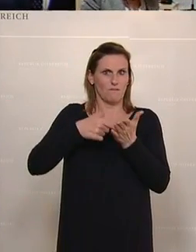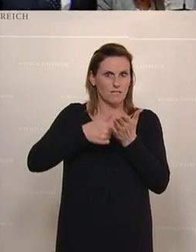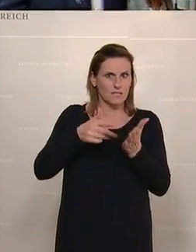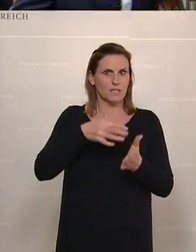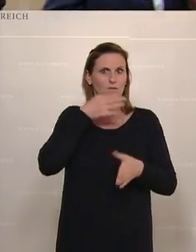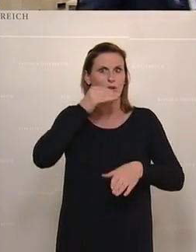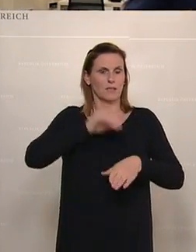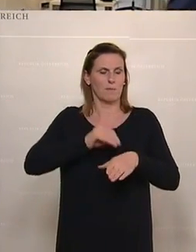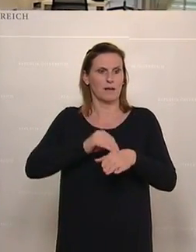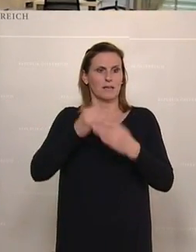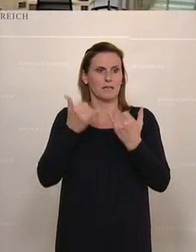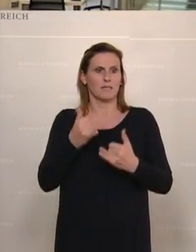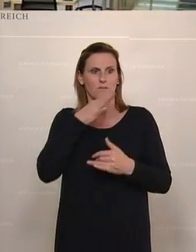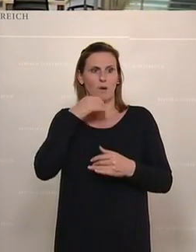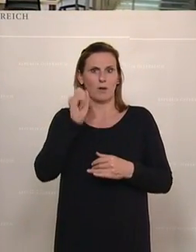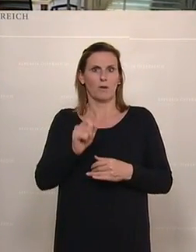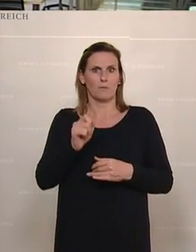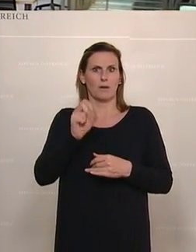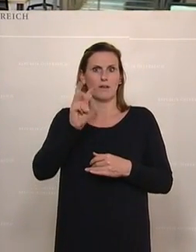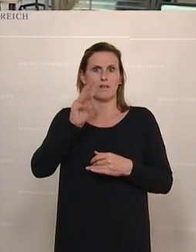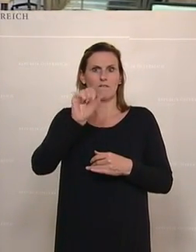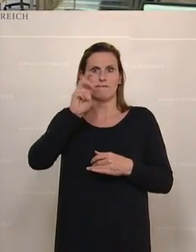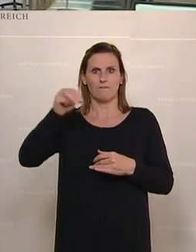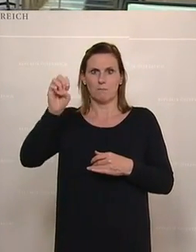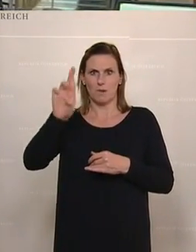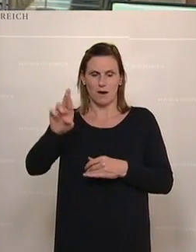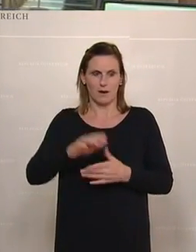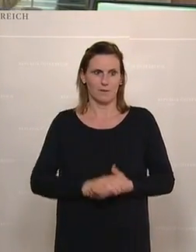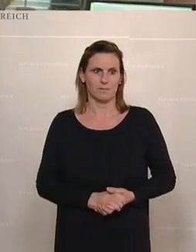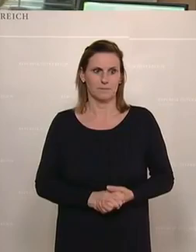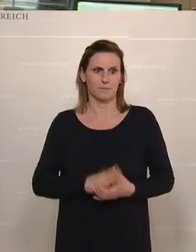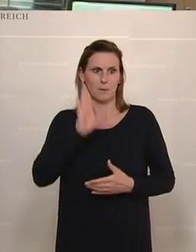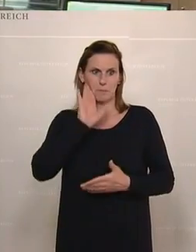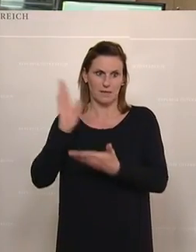Am Wort ist nun die Frau Abgeordnete Petra Wimmer. Bitte schön, Frau Abgeordnete.